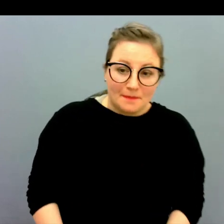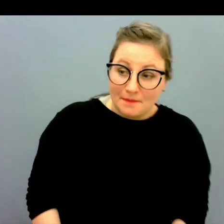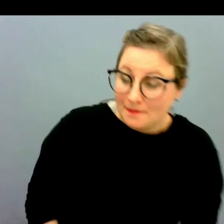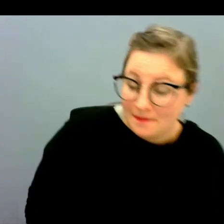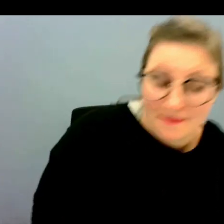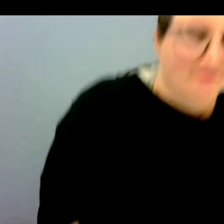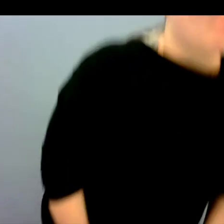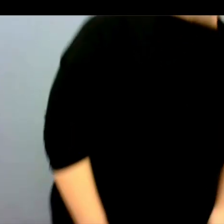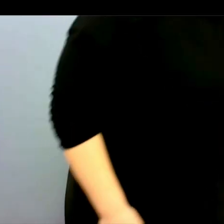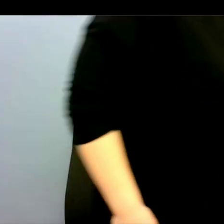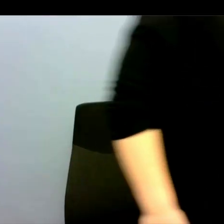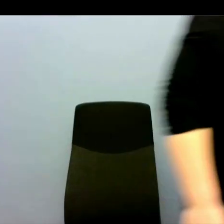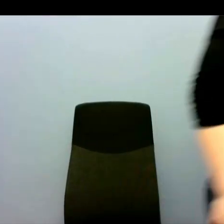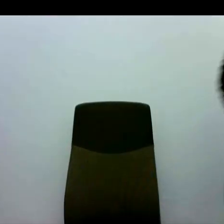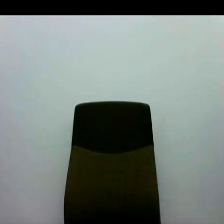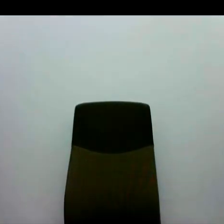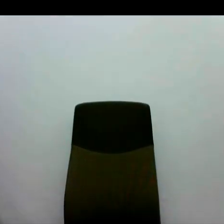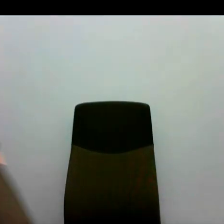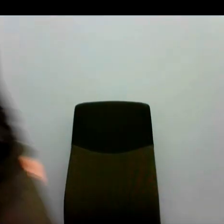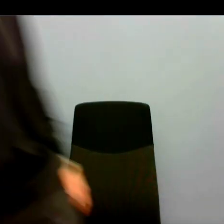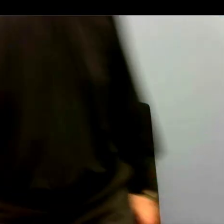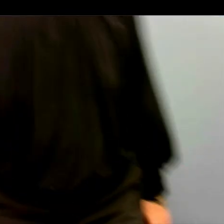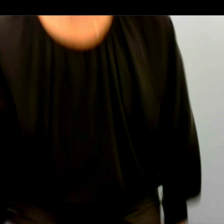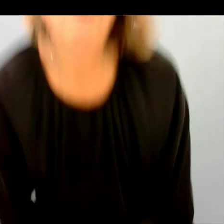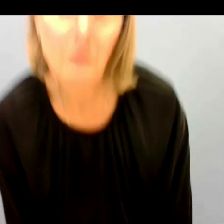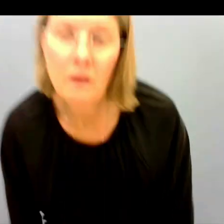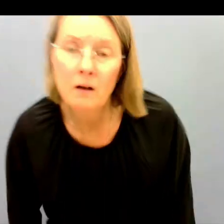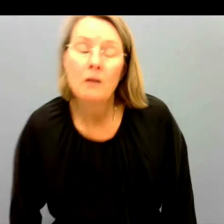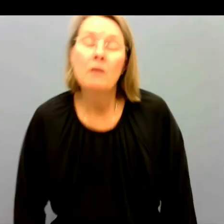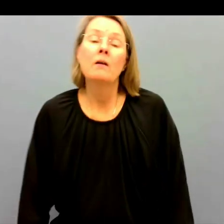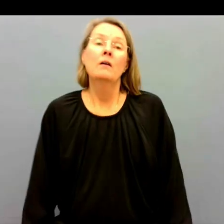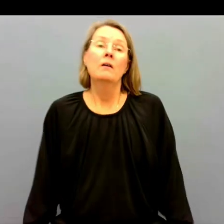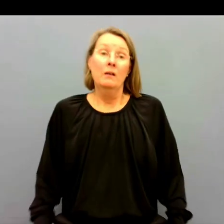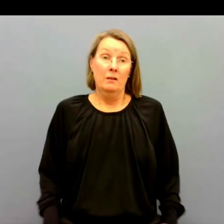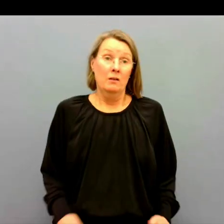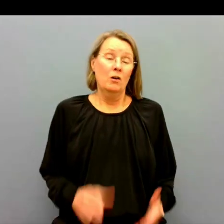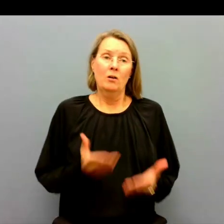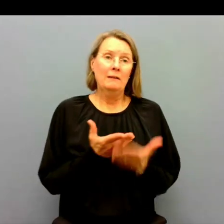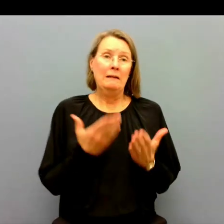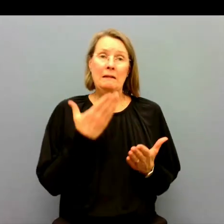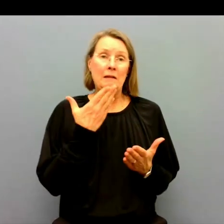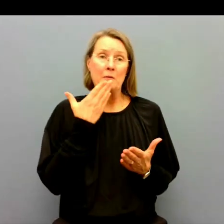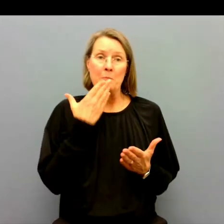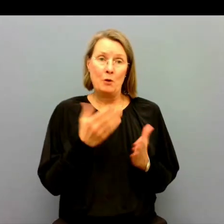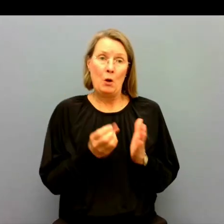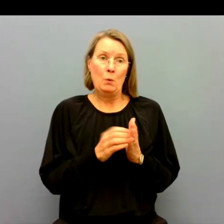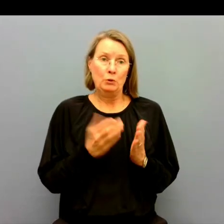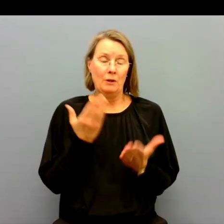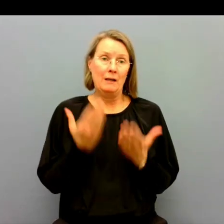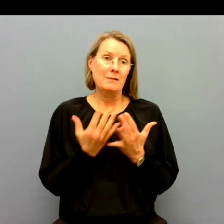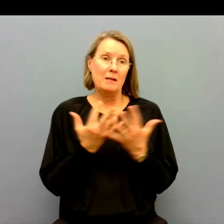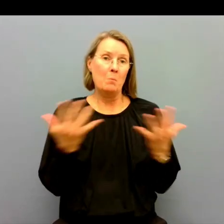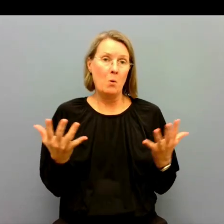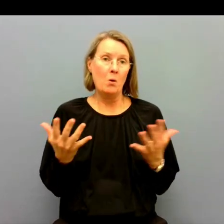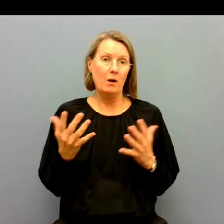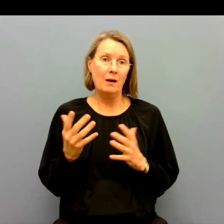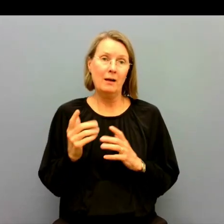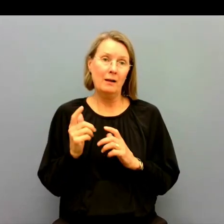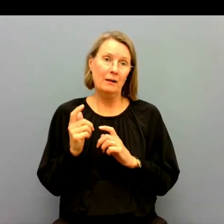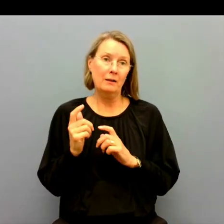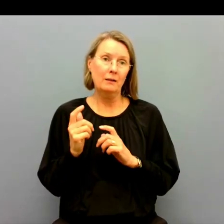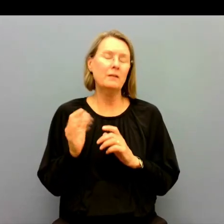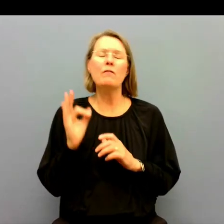Det är ju ganska olyckligt. Eftersom det är så att många studenter som söker sig till utbildningarna oavsett var så